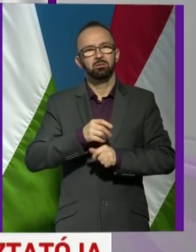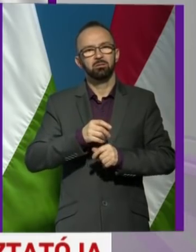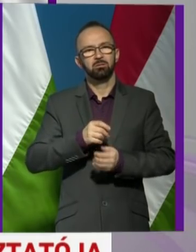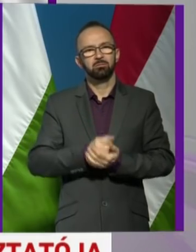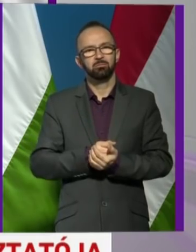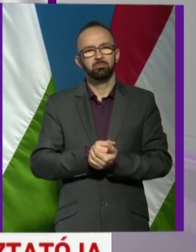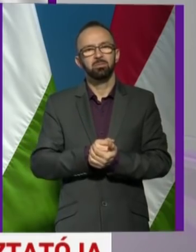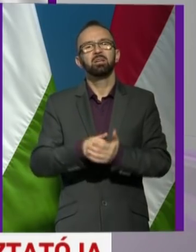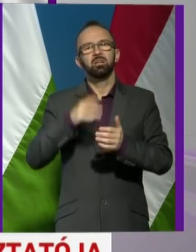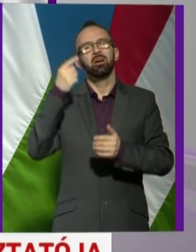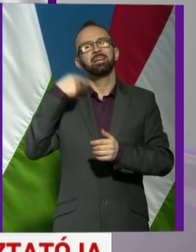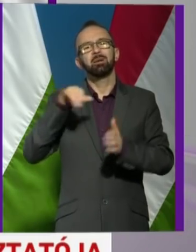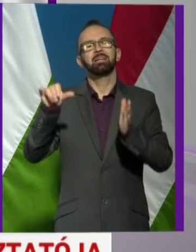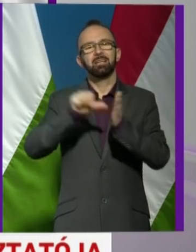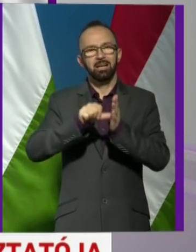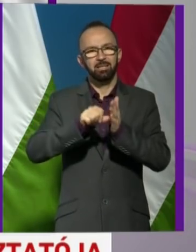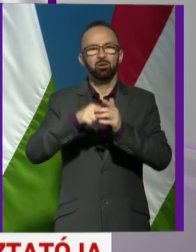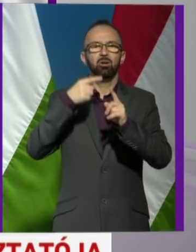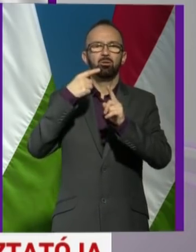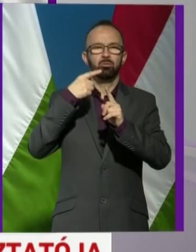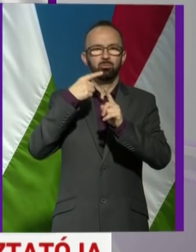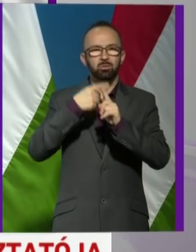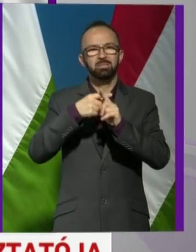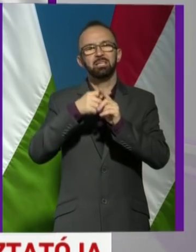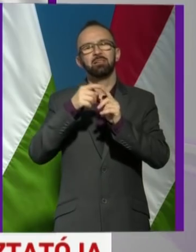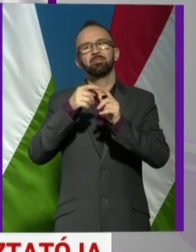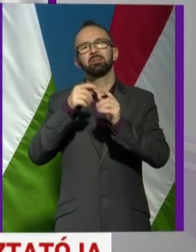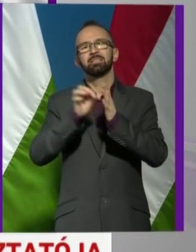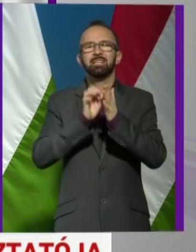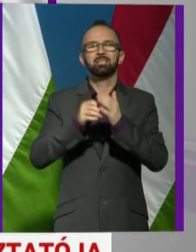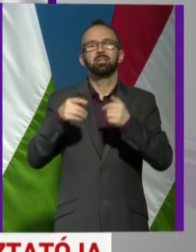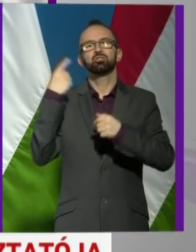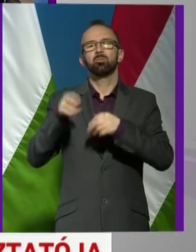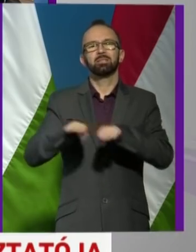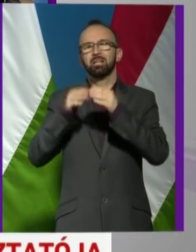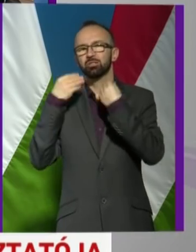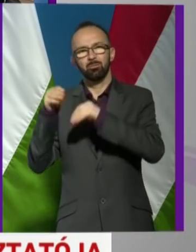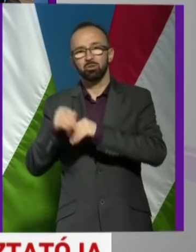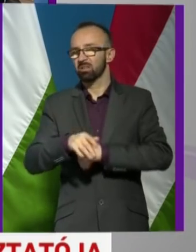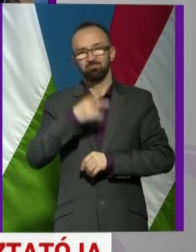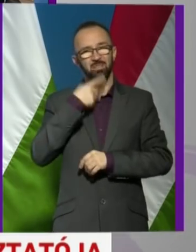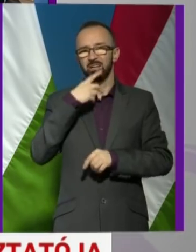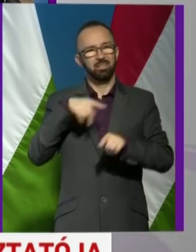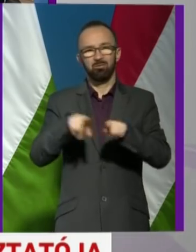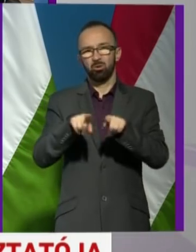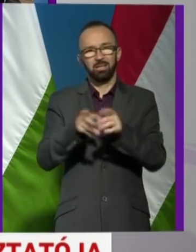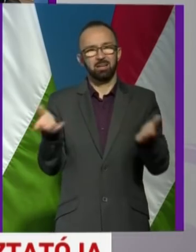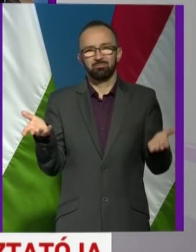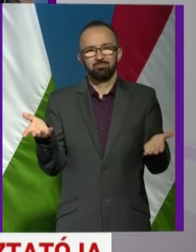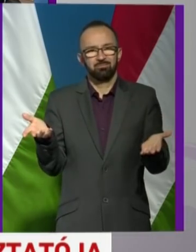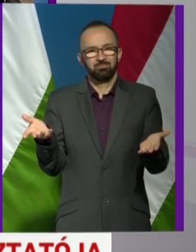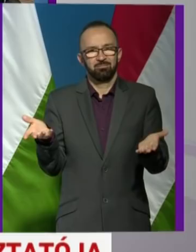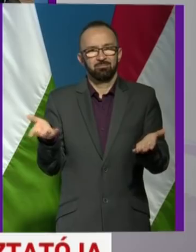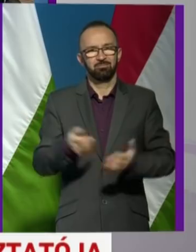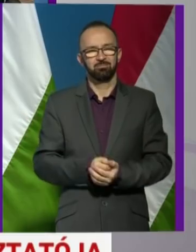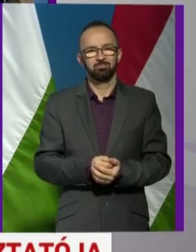Ja, az iráni... Igen, pozitív, tehát ezt is kérték, hogy nem mondjál a szobatársának, meg voltak Nincsen ilyen. Nem, tehát ezt